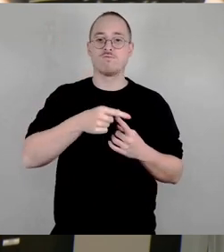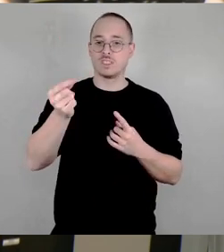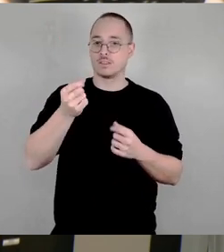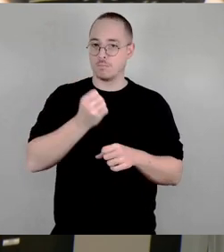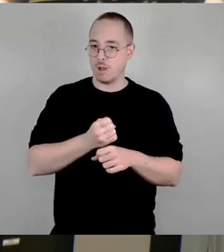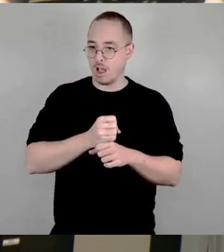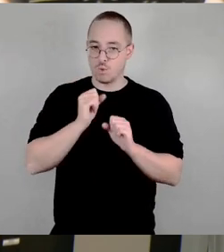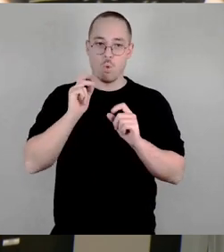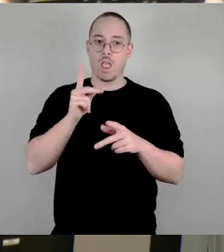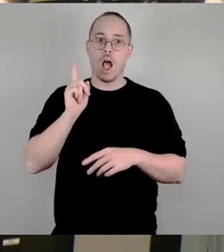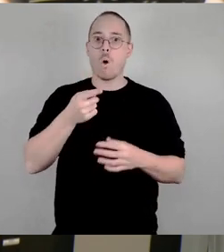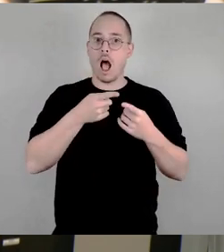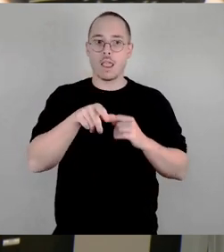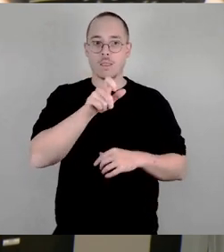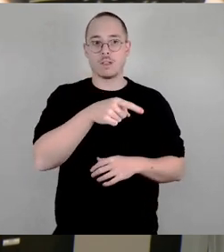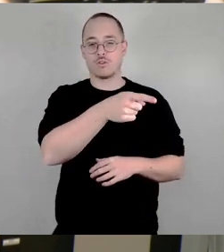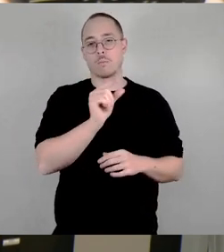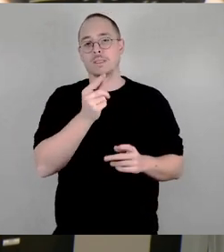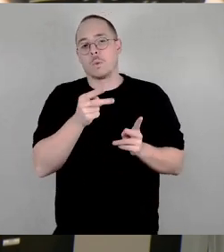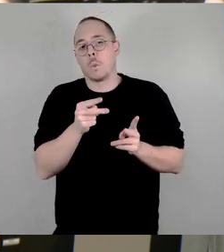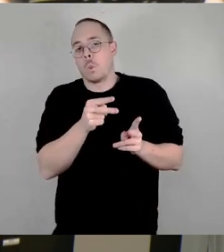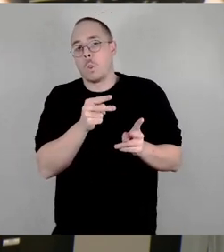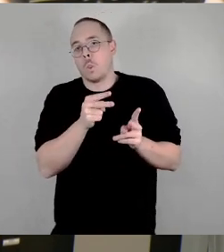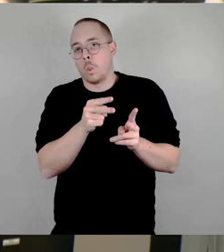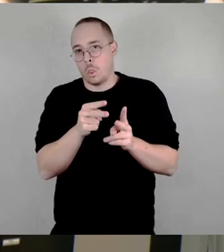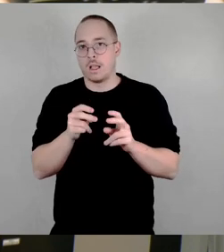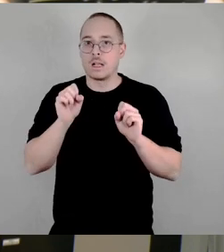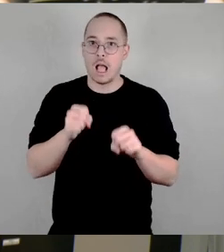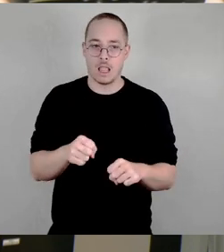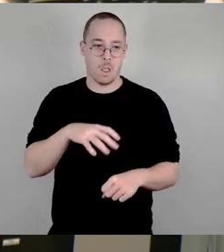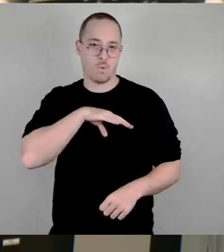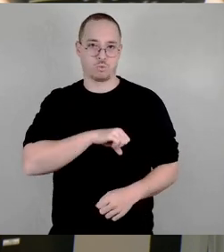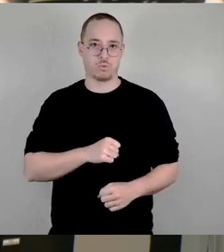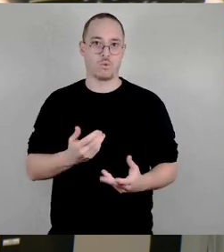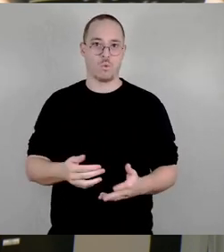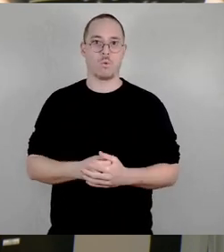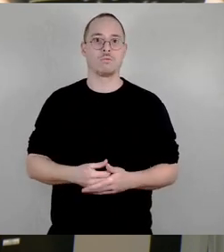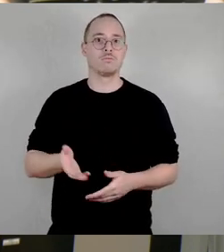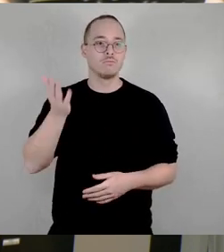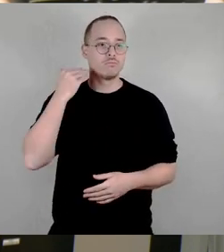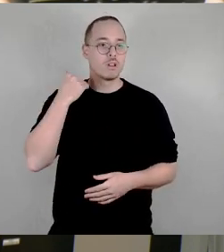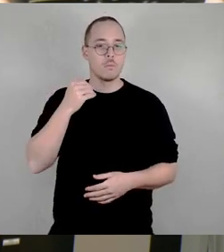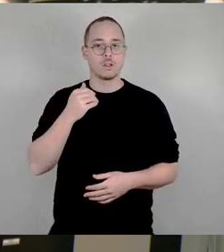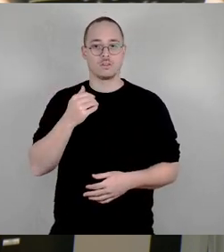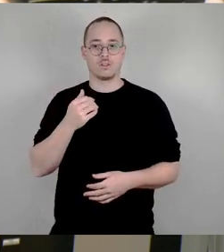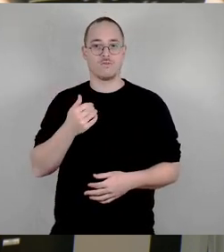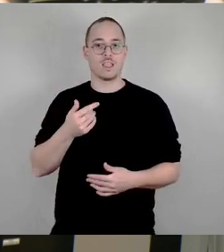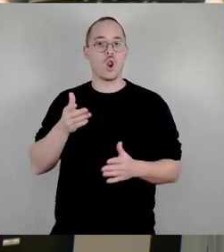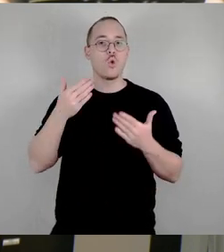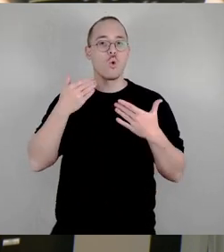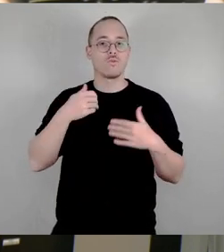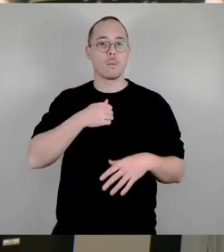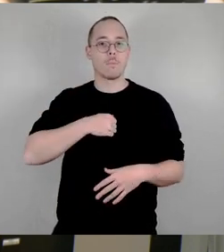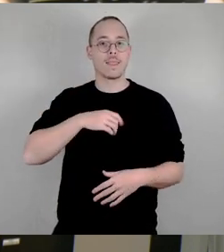sollte man aushalten im Diskurs, kein Problem. Wir hatten eigentlich was Kleines, Witziges damals beim Luftbad Döllschen erwartet, das kam nicht. Da war